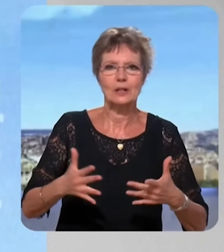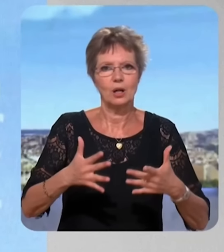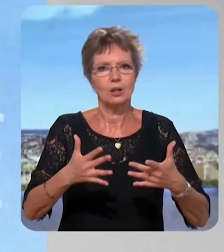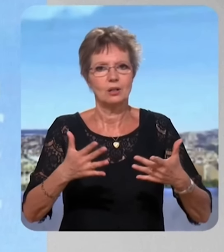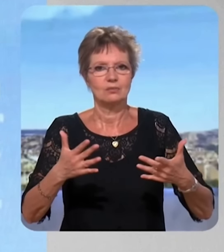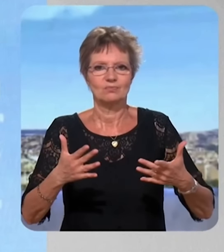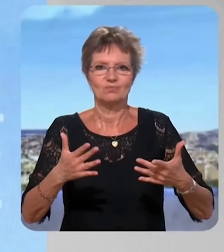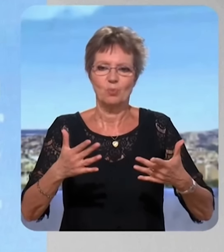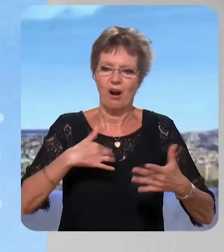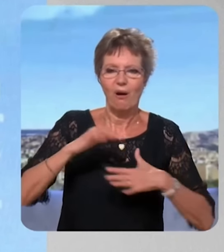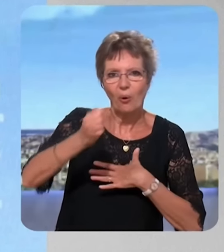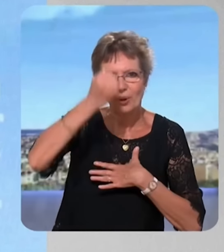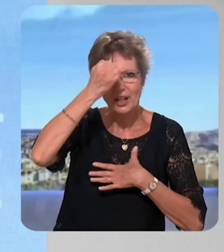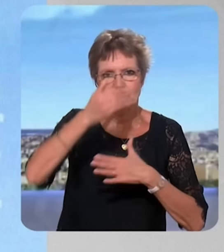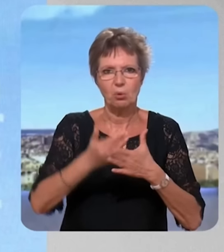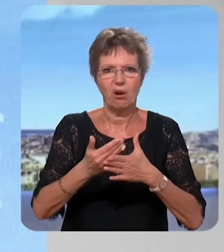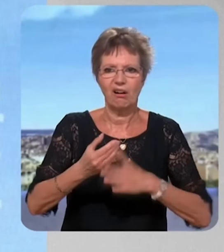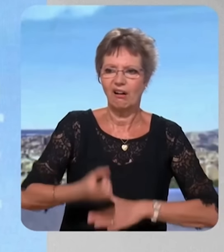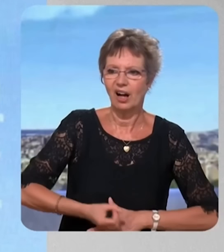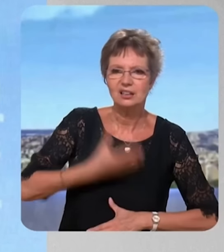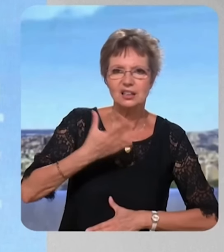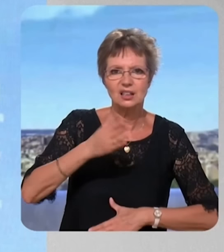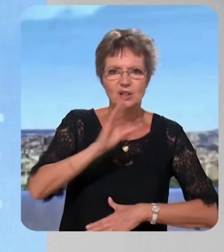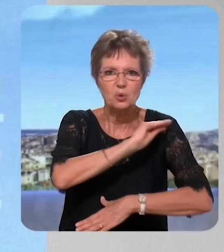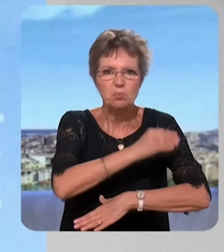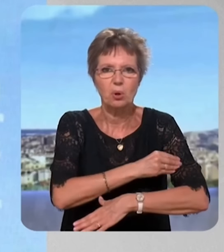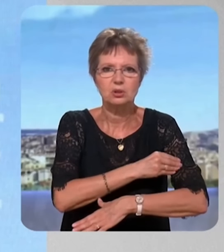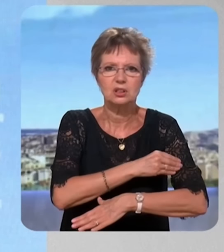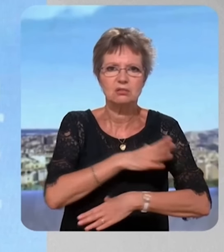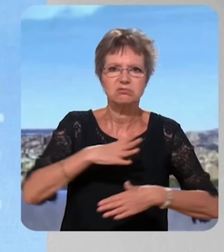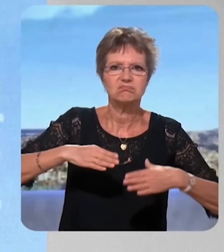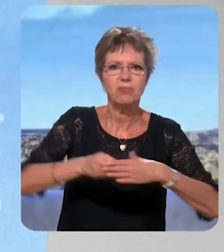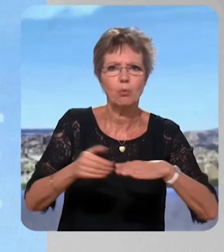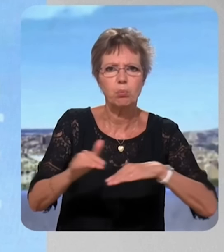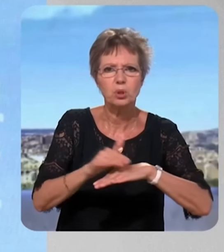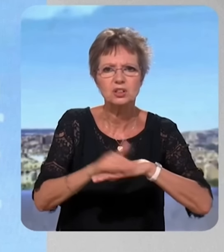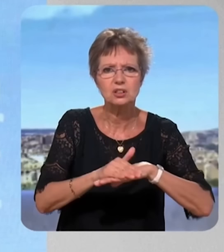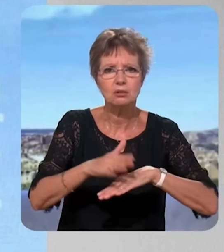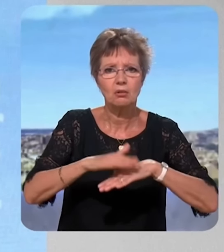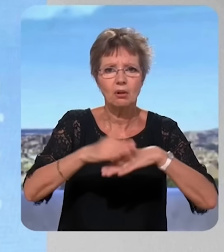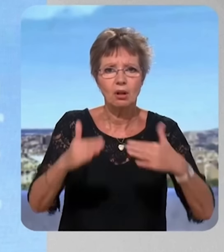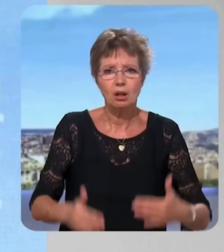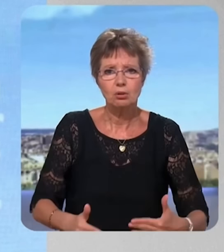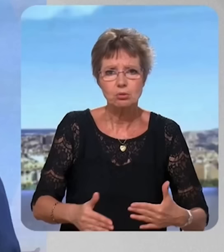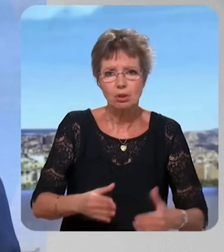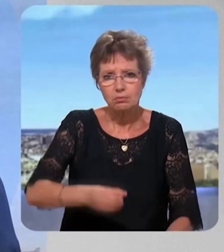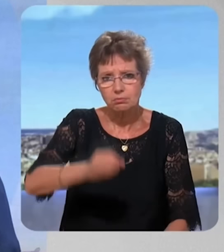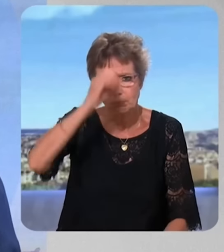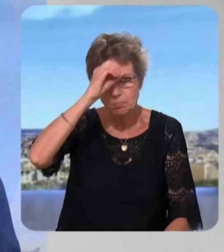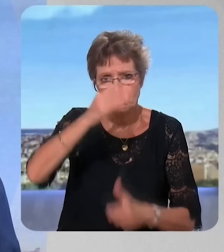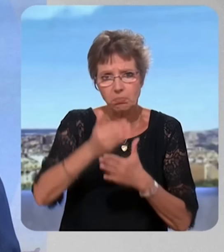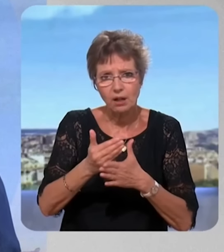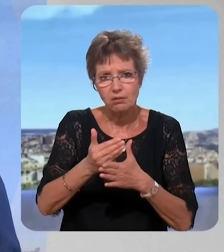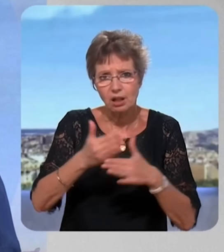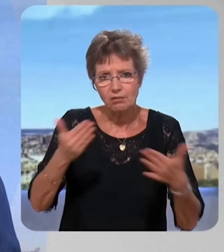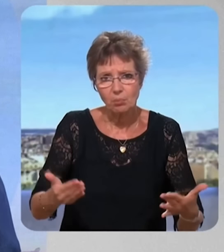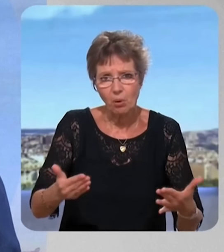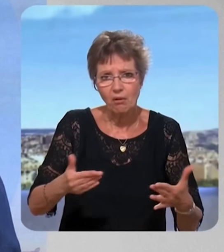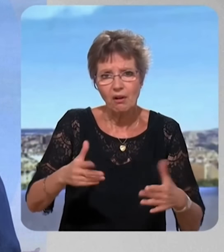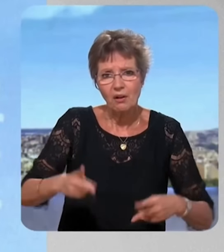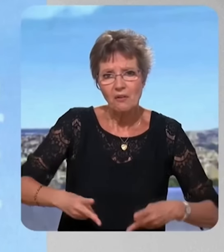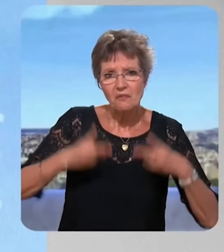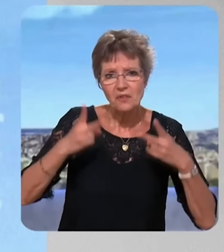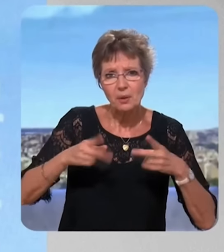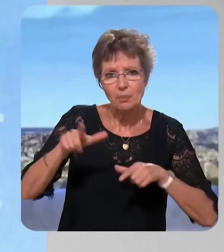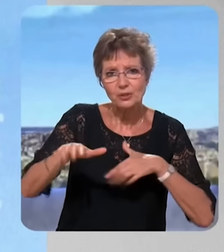je regrette qu'une fois de plus, les artistes, les sportifs se mêlent de politique, alors même qu'ils ne connaissent pas, disons-le, le quotidien difficile de nombreux Français. Donc c'est